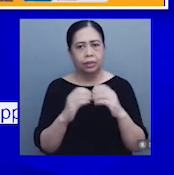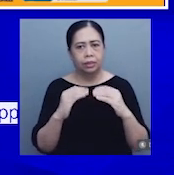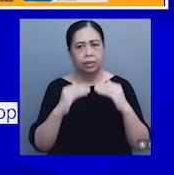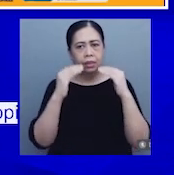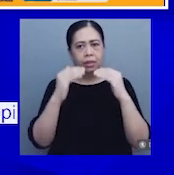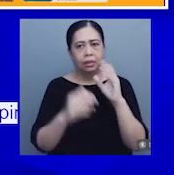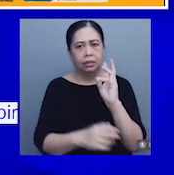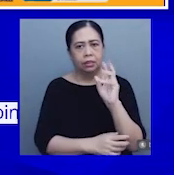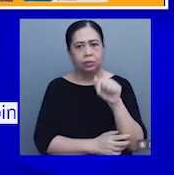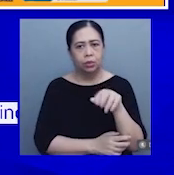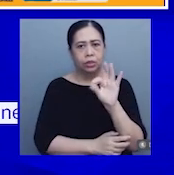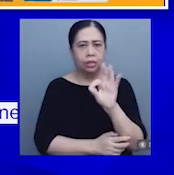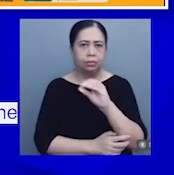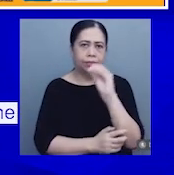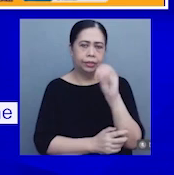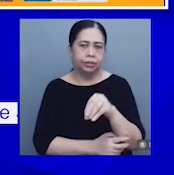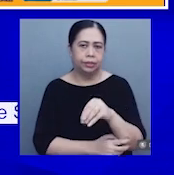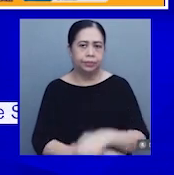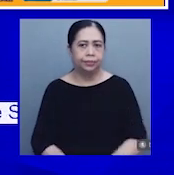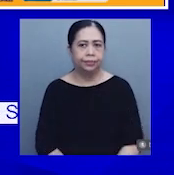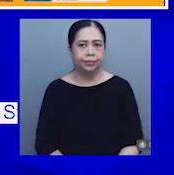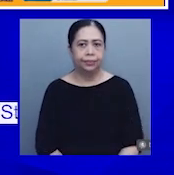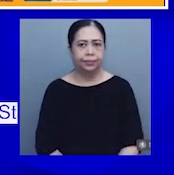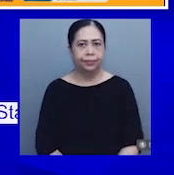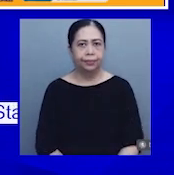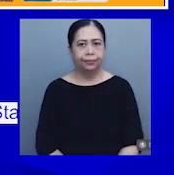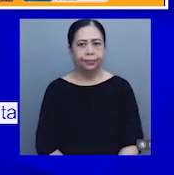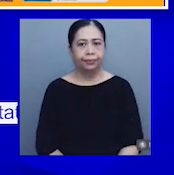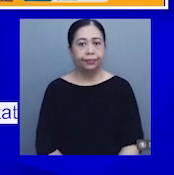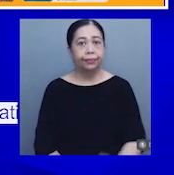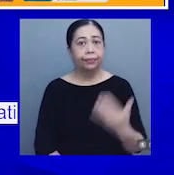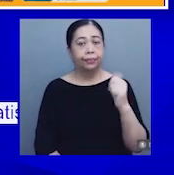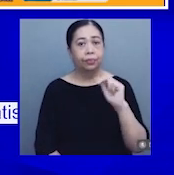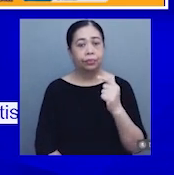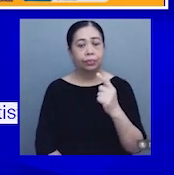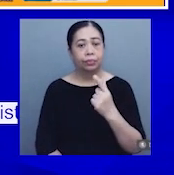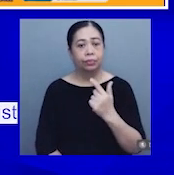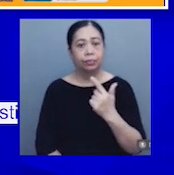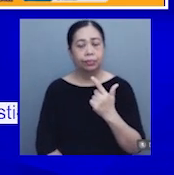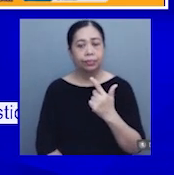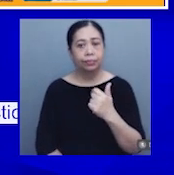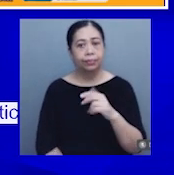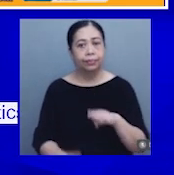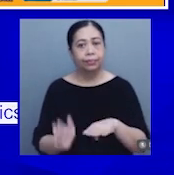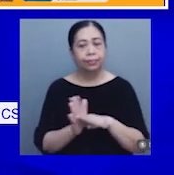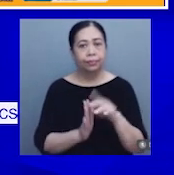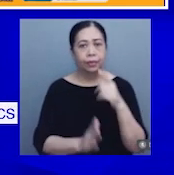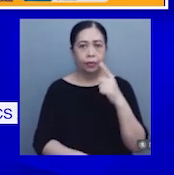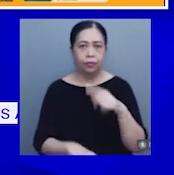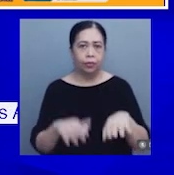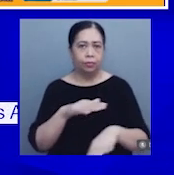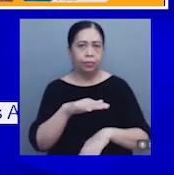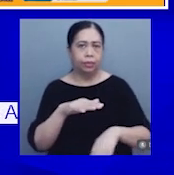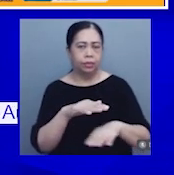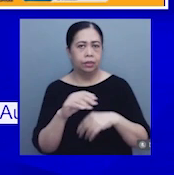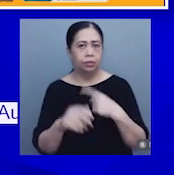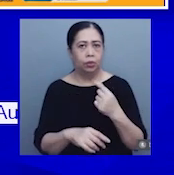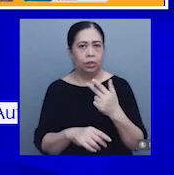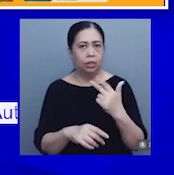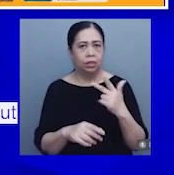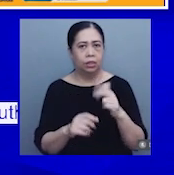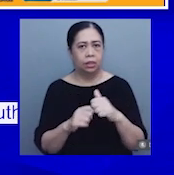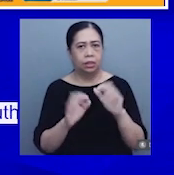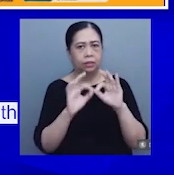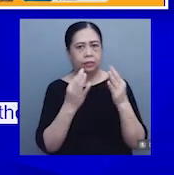6.9%. Noong Agusto 2023, ang inflation para sa bottom 30% income households ay